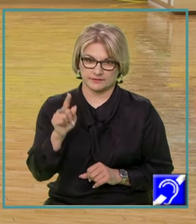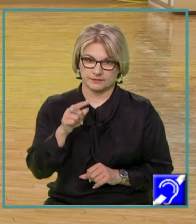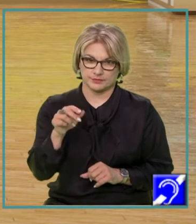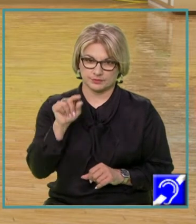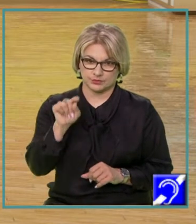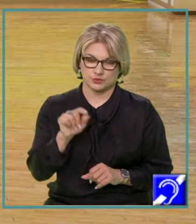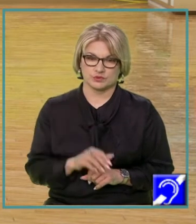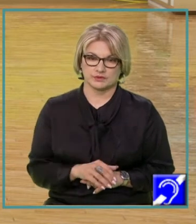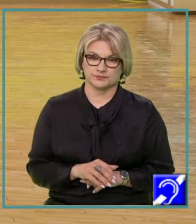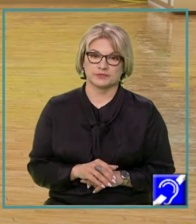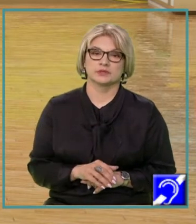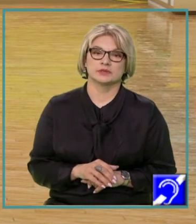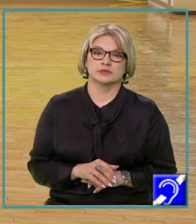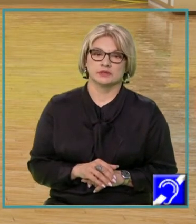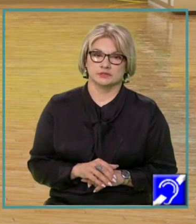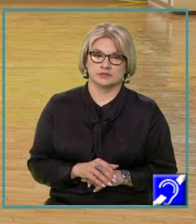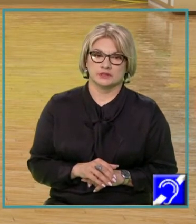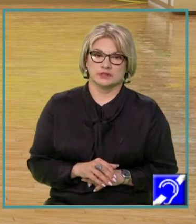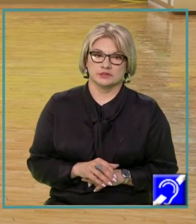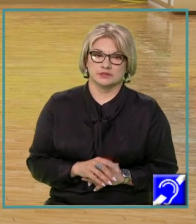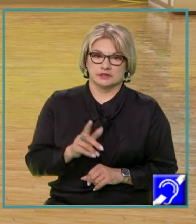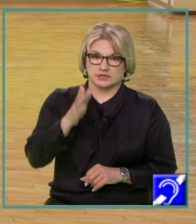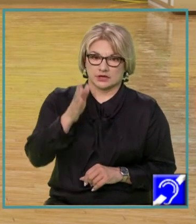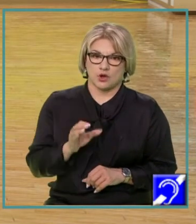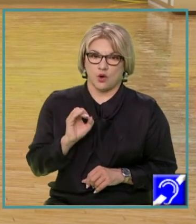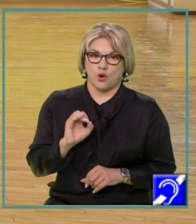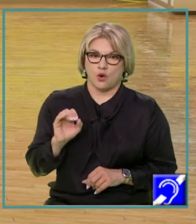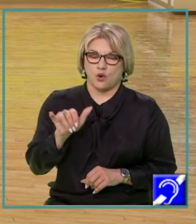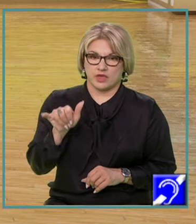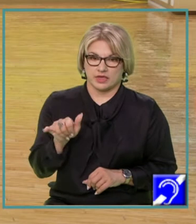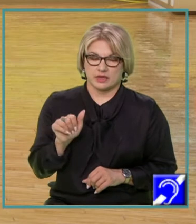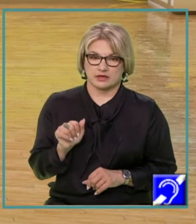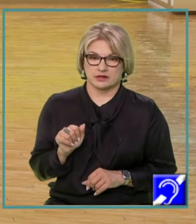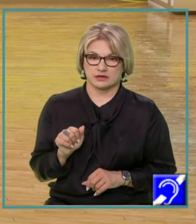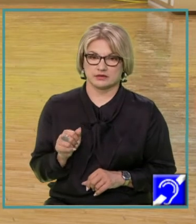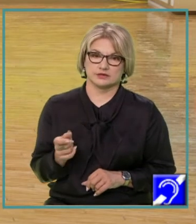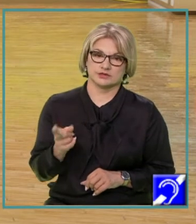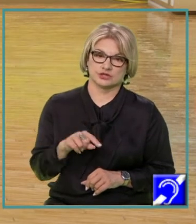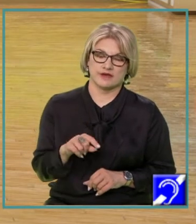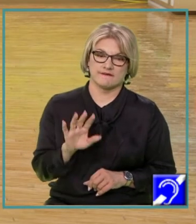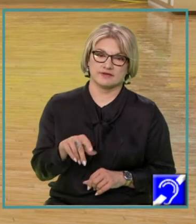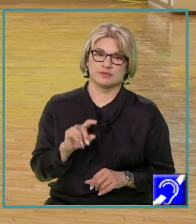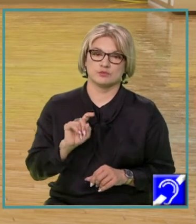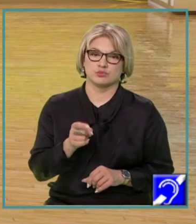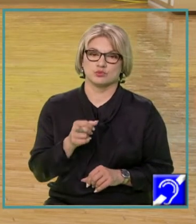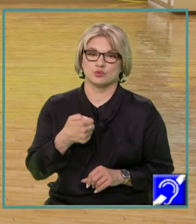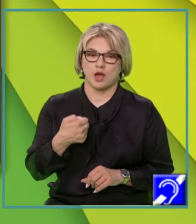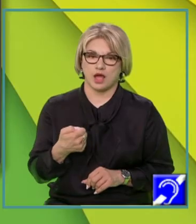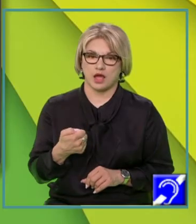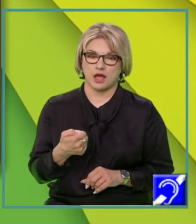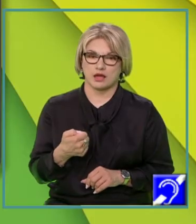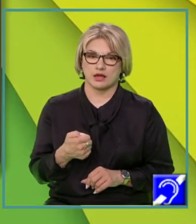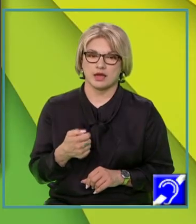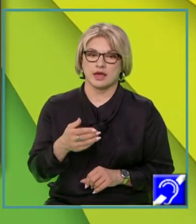poziționa pe axa OY. Avem punctul A pe axa OY